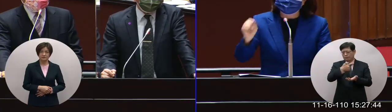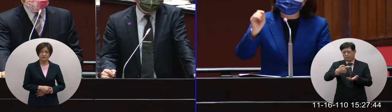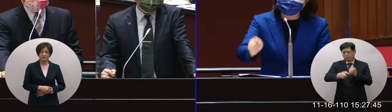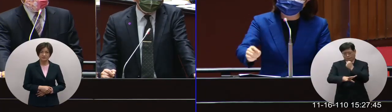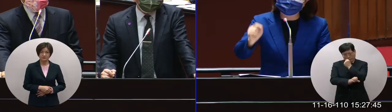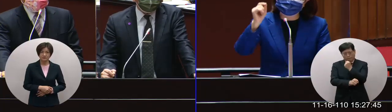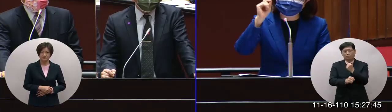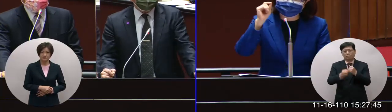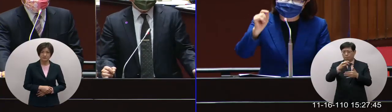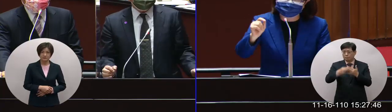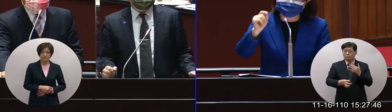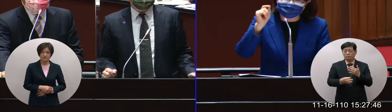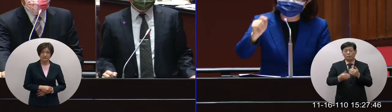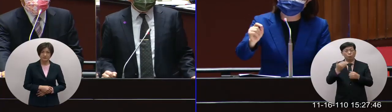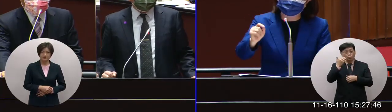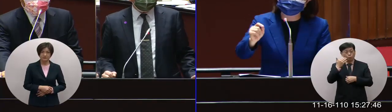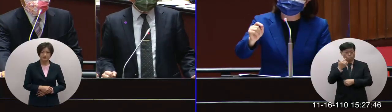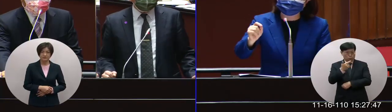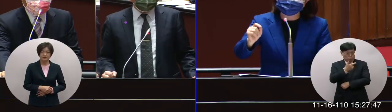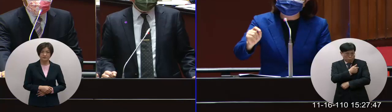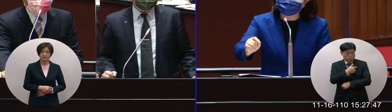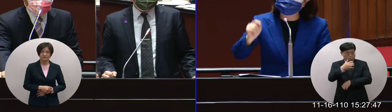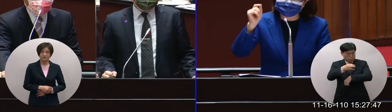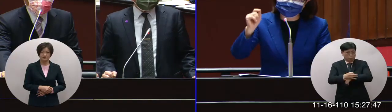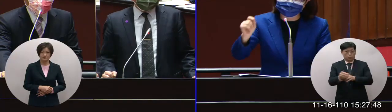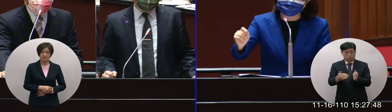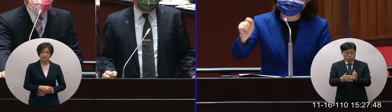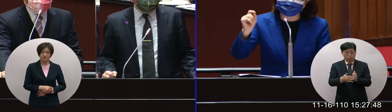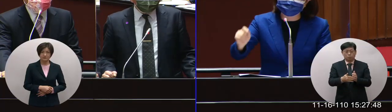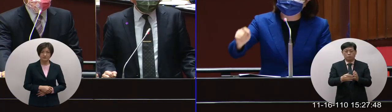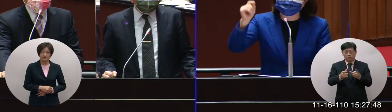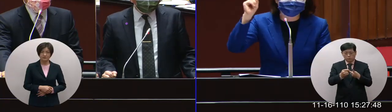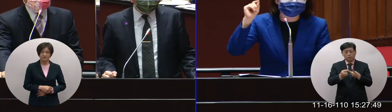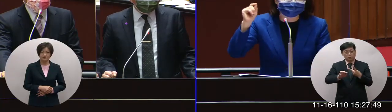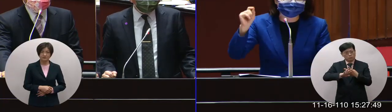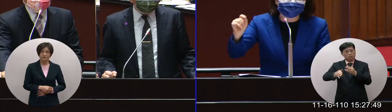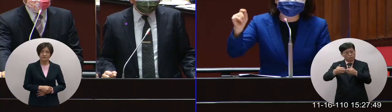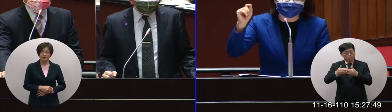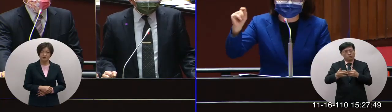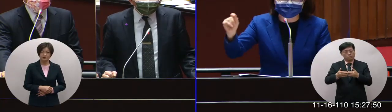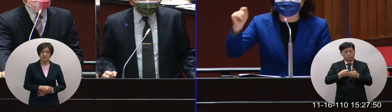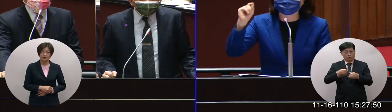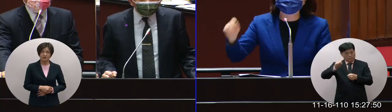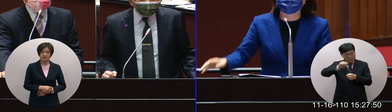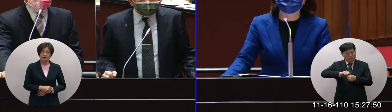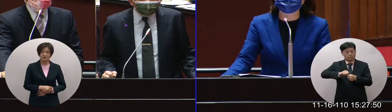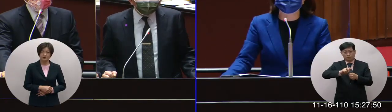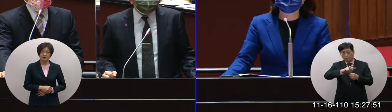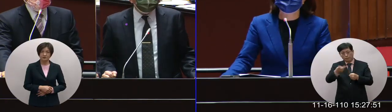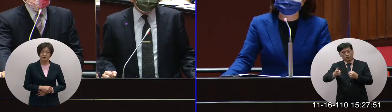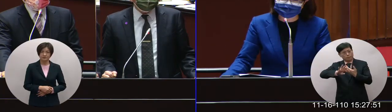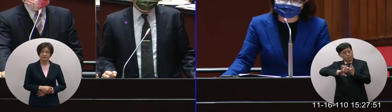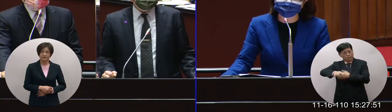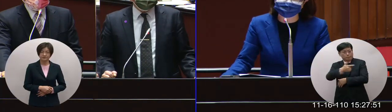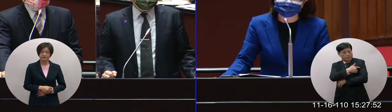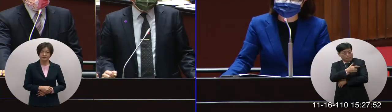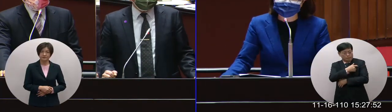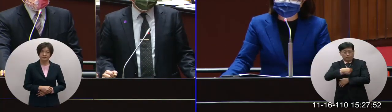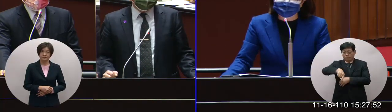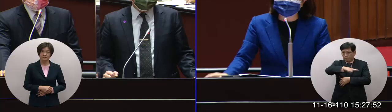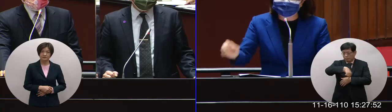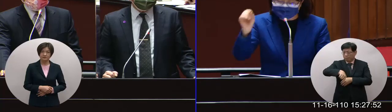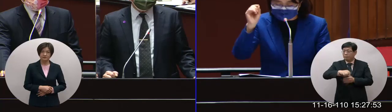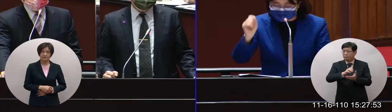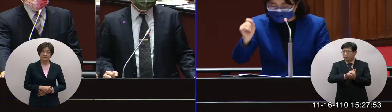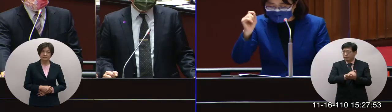求啦對於這些打了高端他又因為有其他需要必須要加打其他疫苗的這些民眾